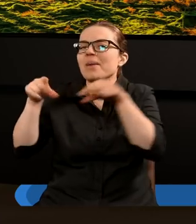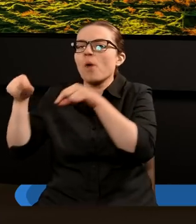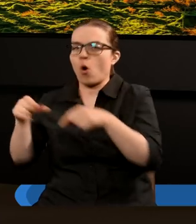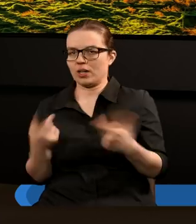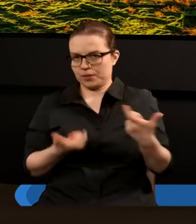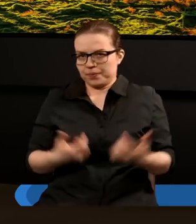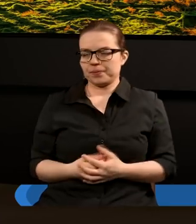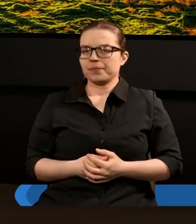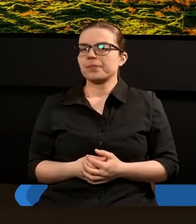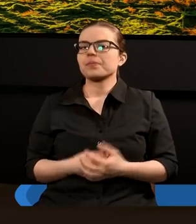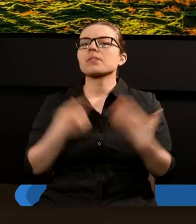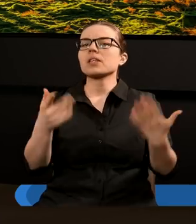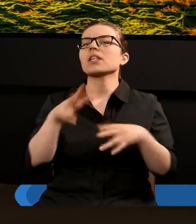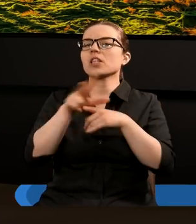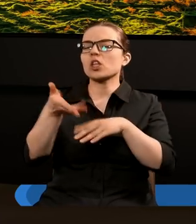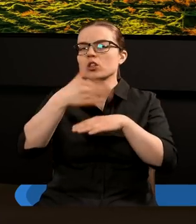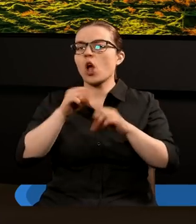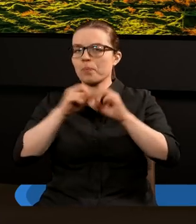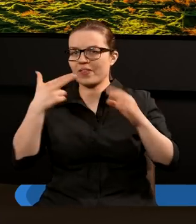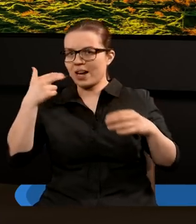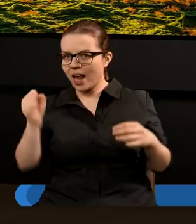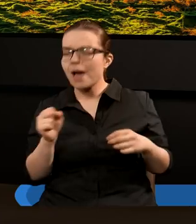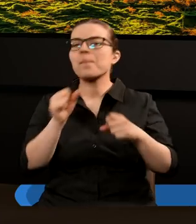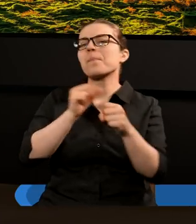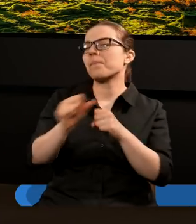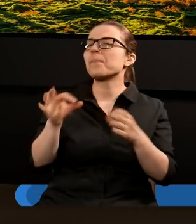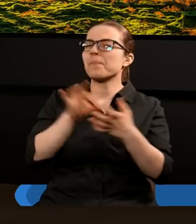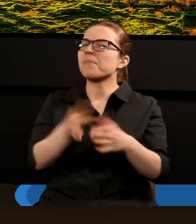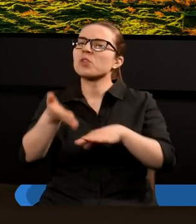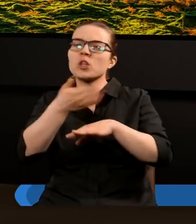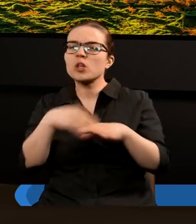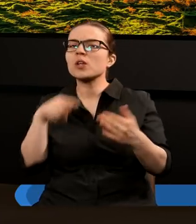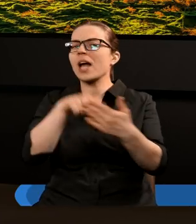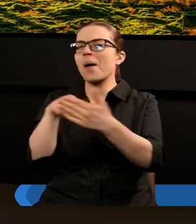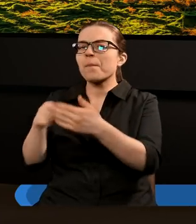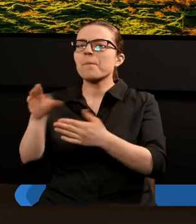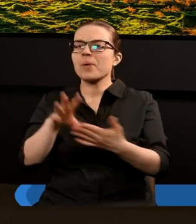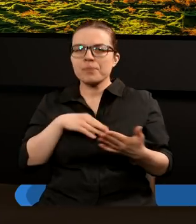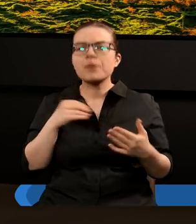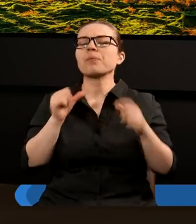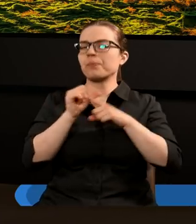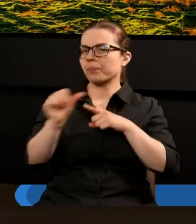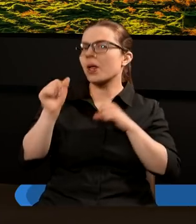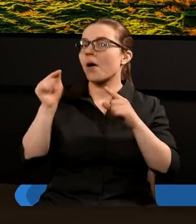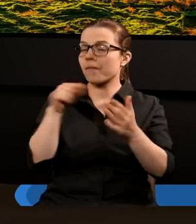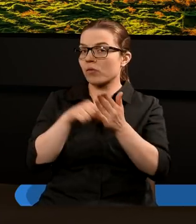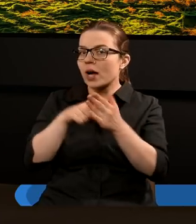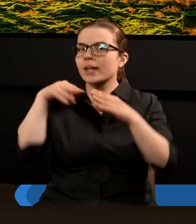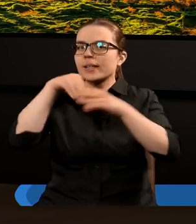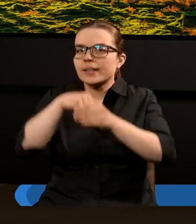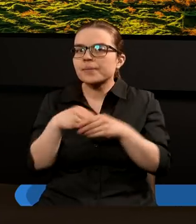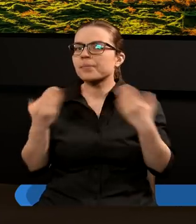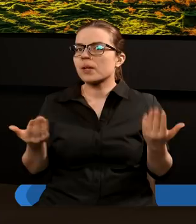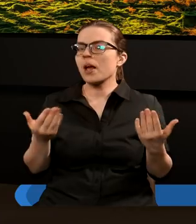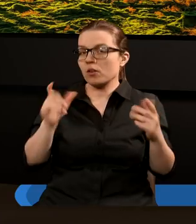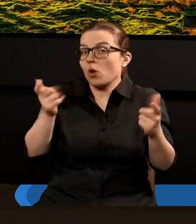Też trzynasty rozdział objawienia jest takim rozdziałem, gdzie pewne wskazówki w Piśmie Świętym znajdujemy odnośnie tego, co się